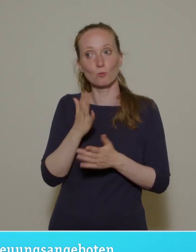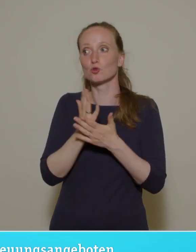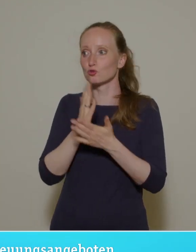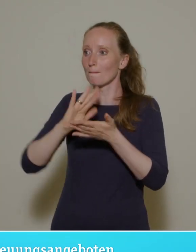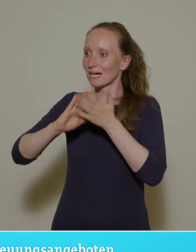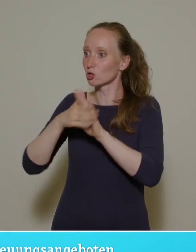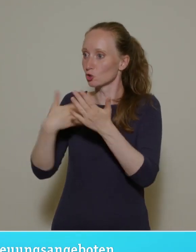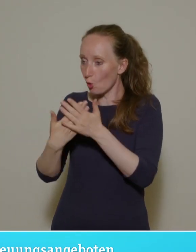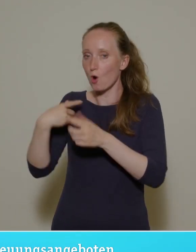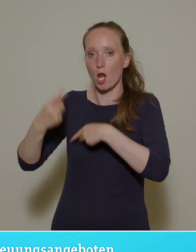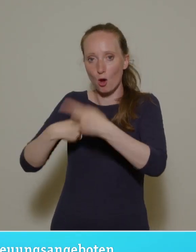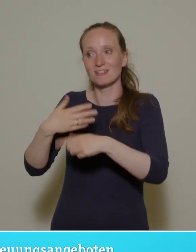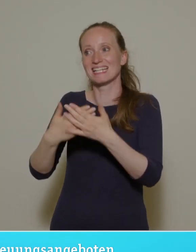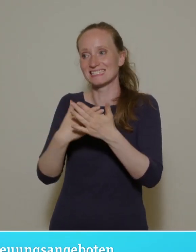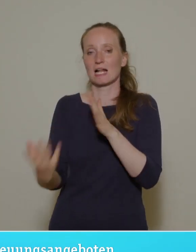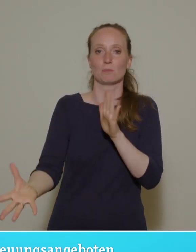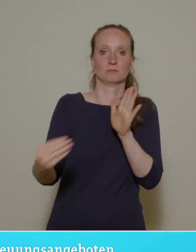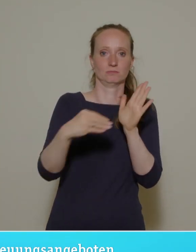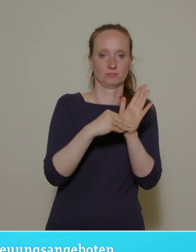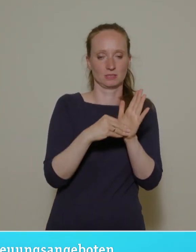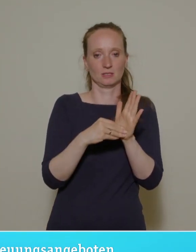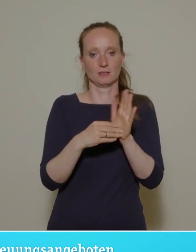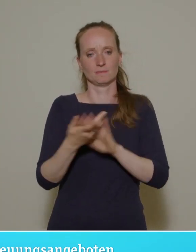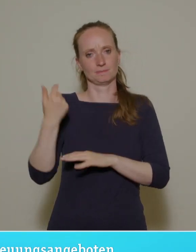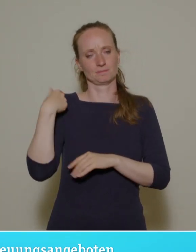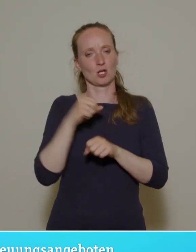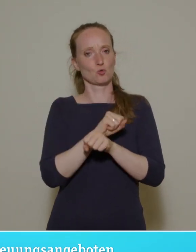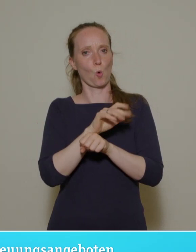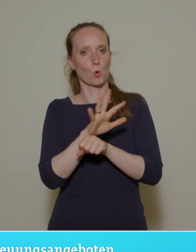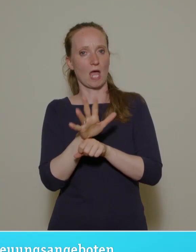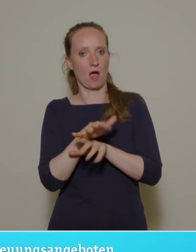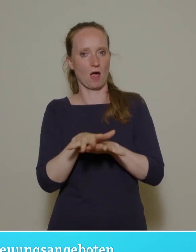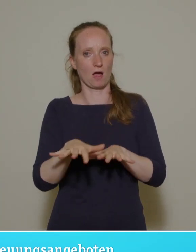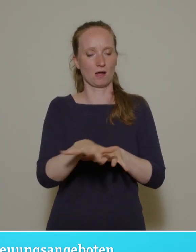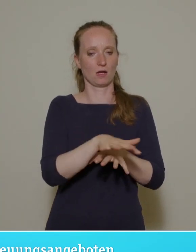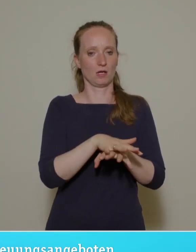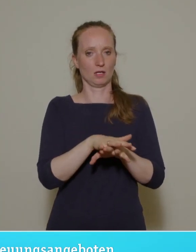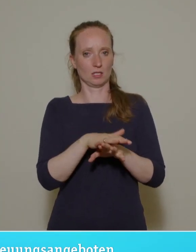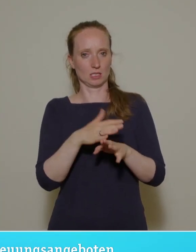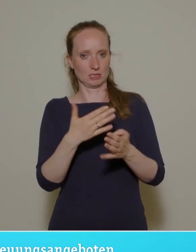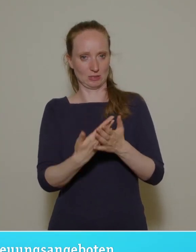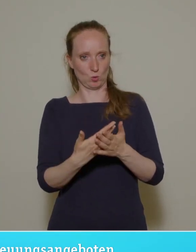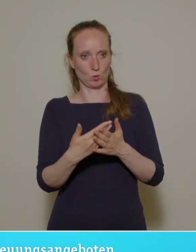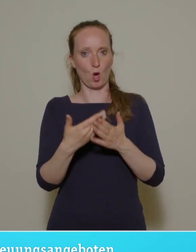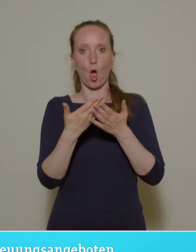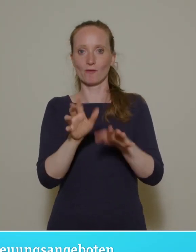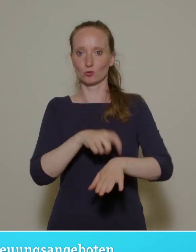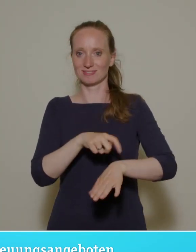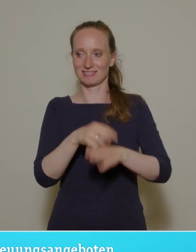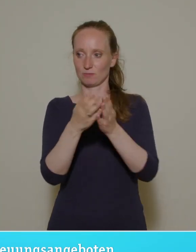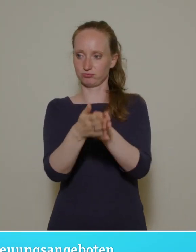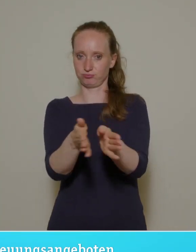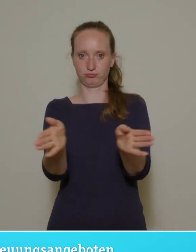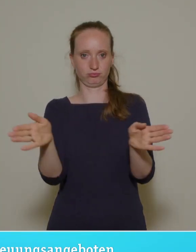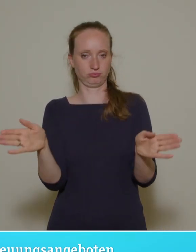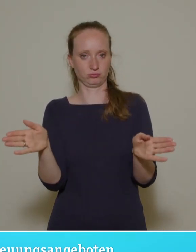damit auch stärker sicherstellen, als es gerade seit Corona der Fall ist, dass wir diese Öffnungszeiten den Familien zur Verfügung stellen können,